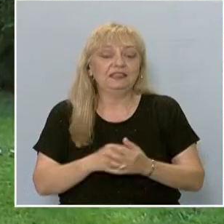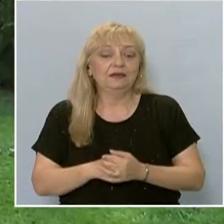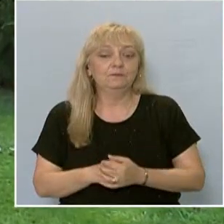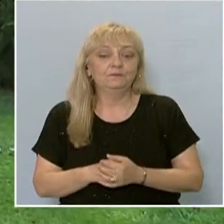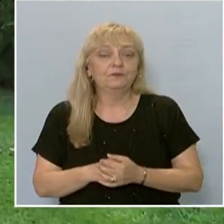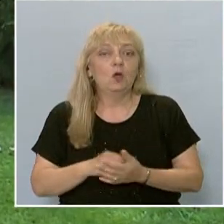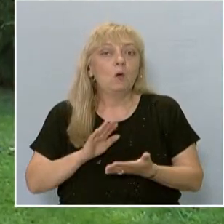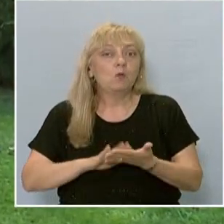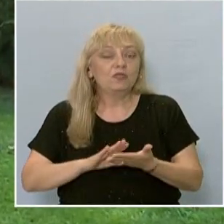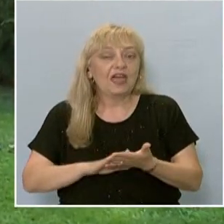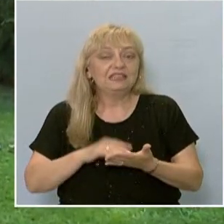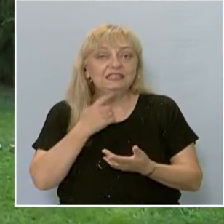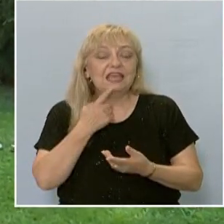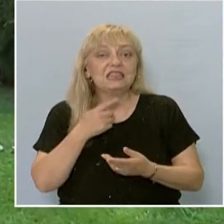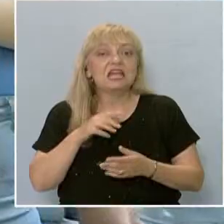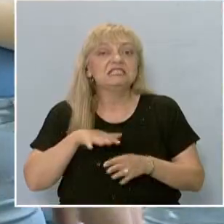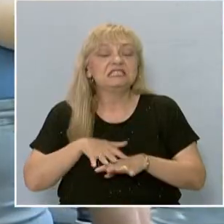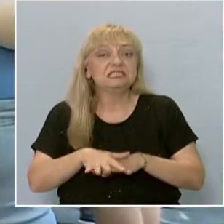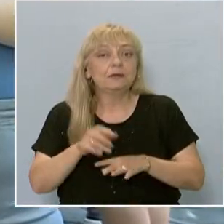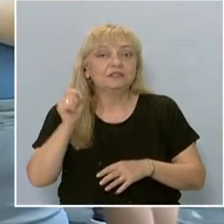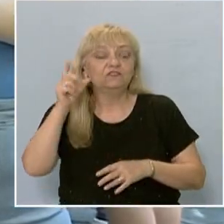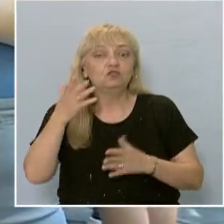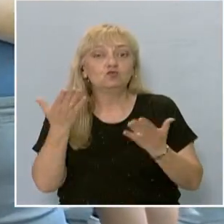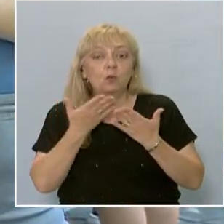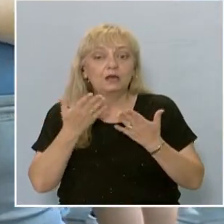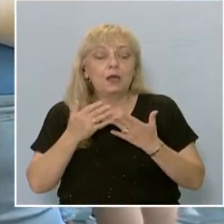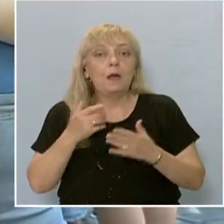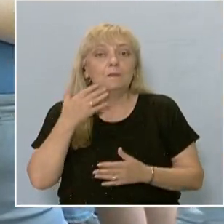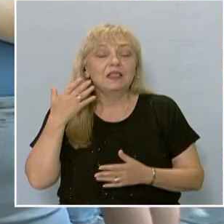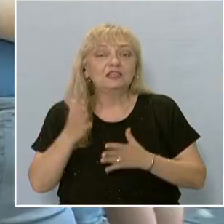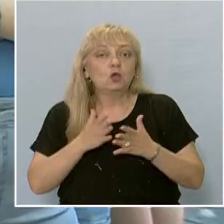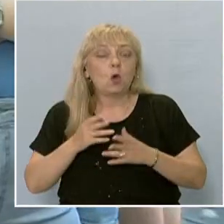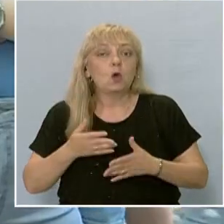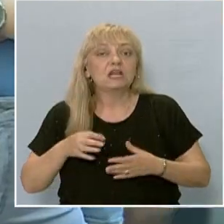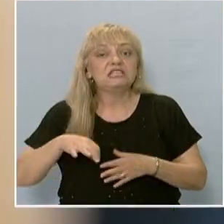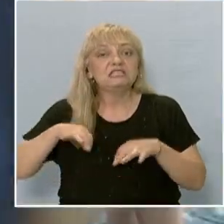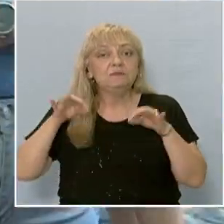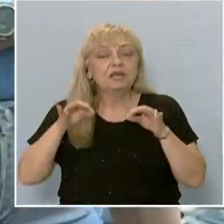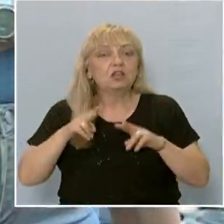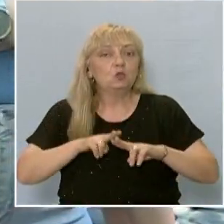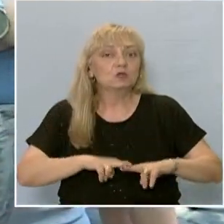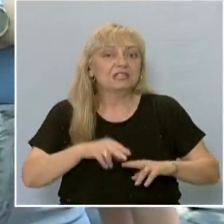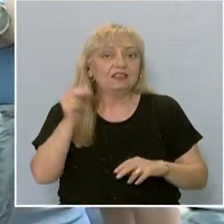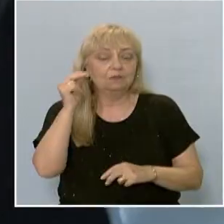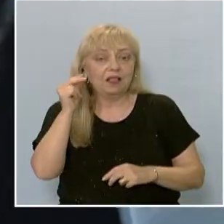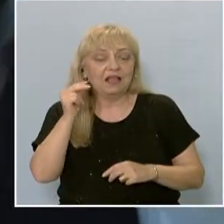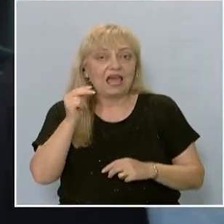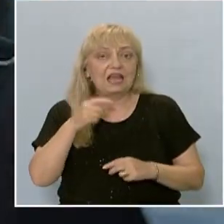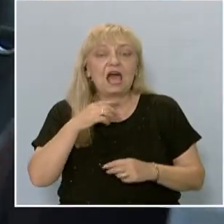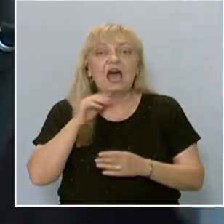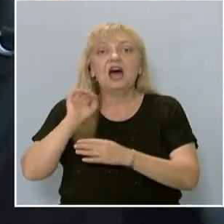По данни на рейтинговата система във висшето образование, все повече млади хора избират да останат в България, а чуждите студенти у нас са